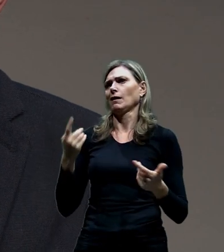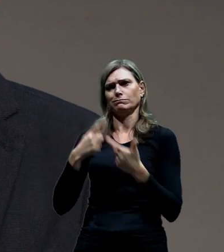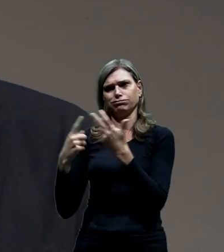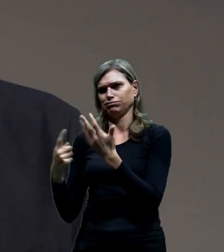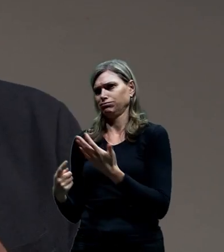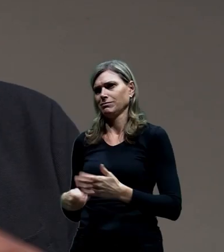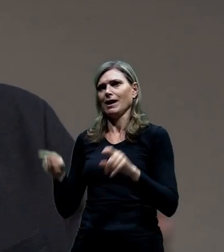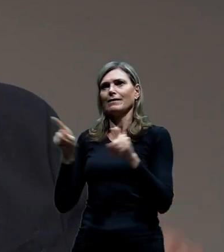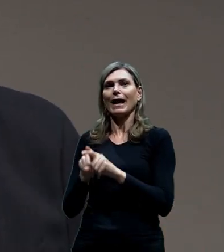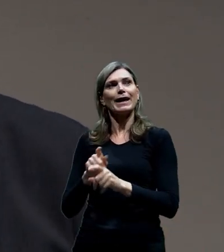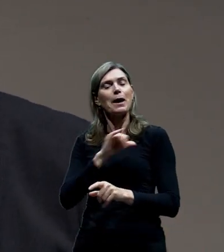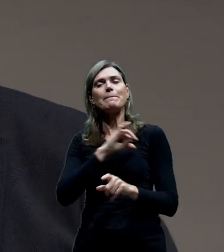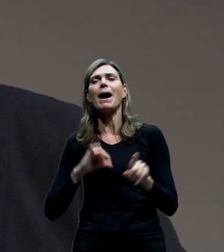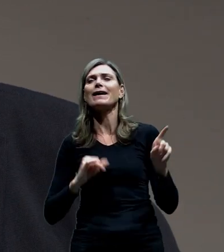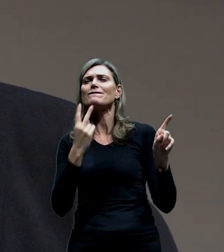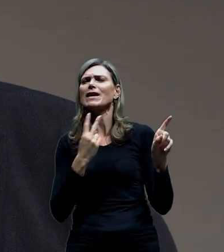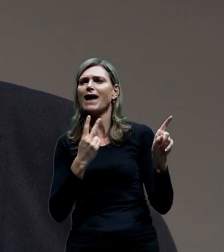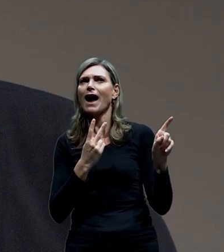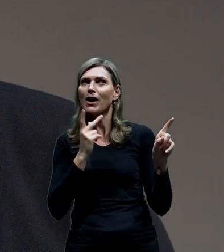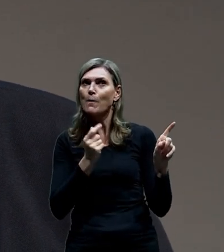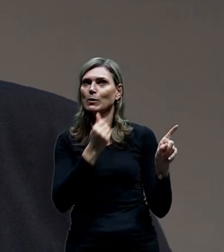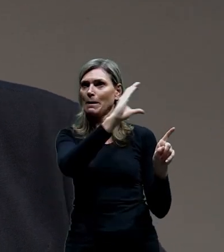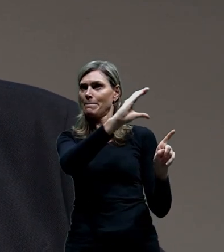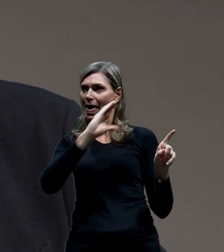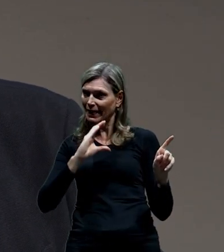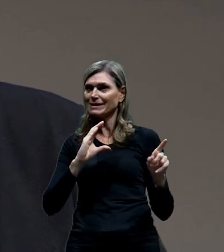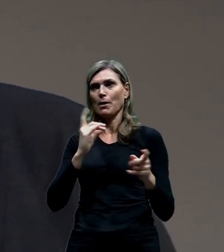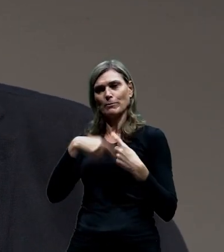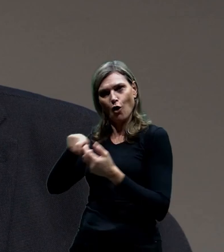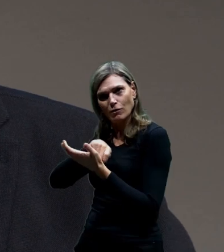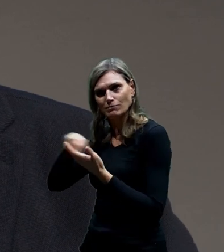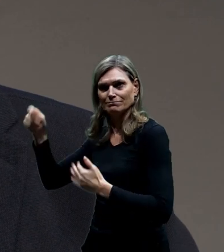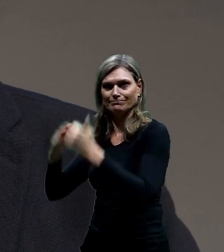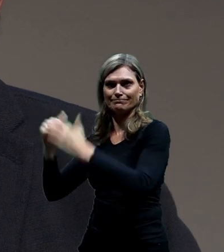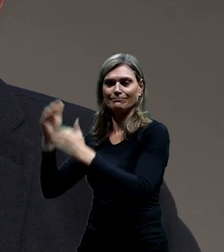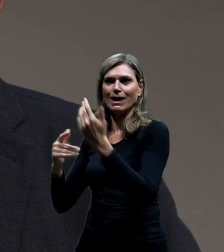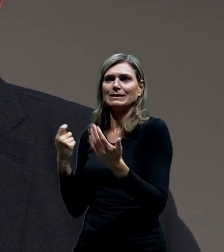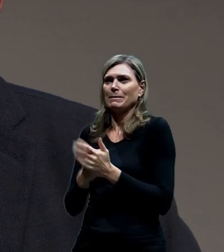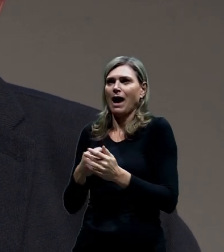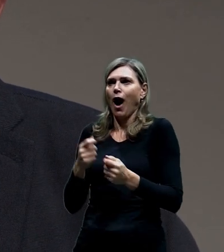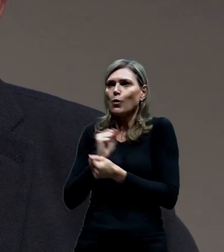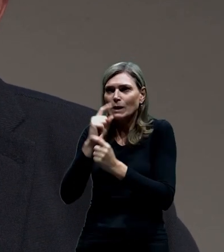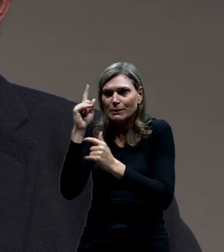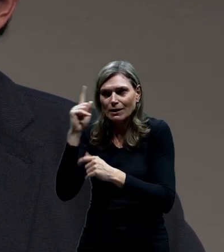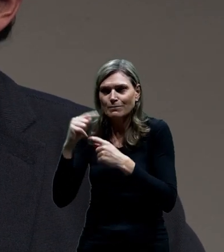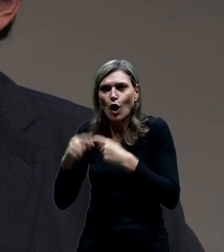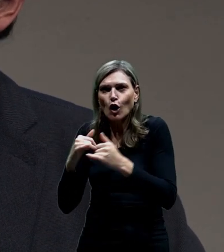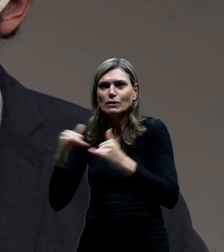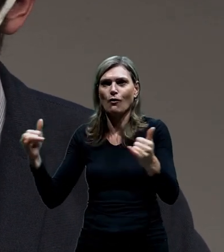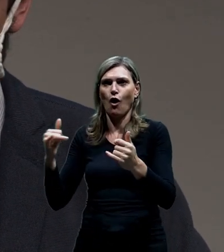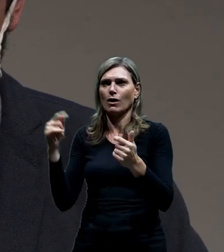peníze a také možná nějaká změna územního plánu nebo základů územního rozvoje. Takže bohužel